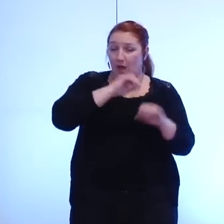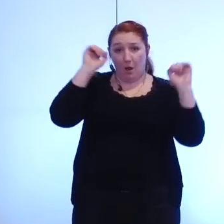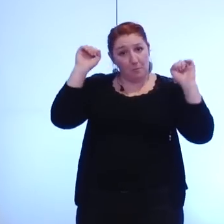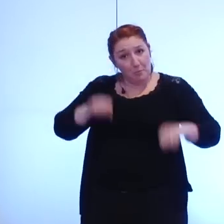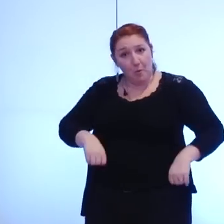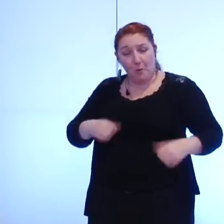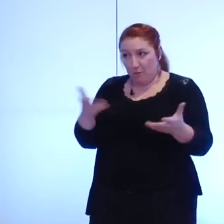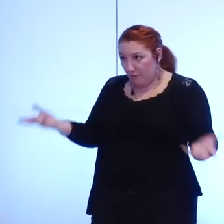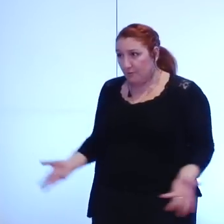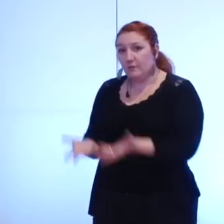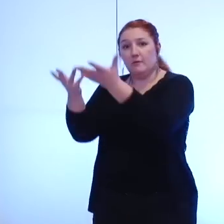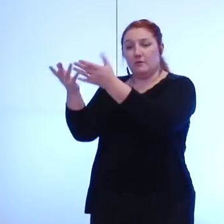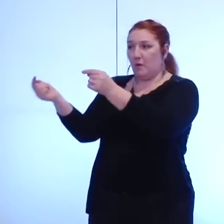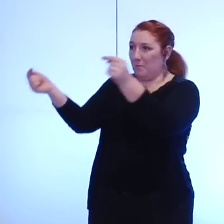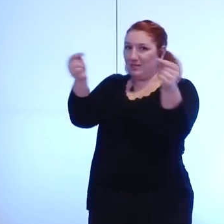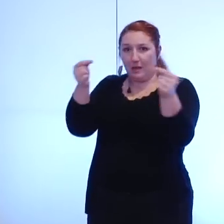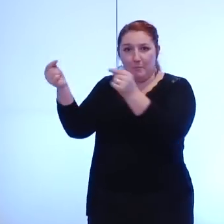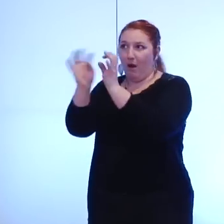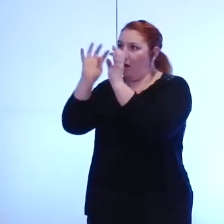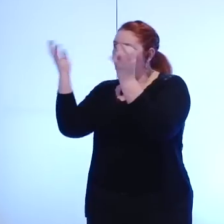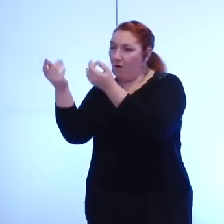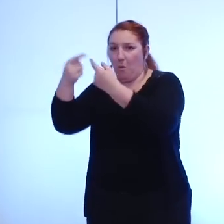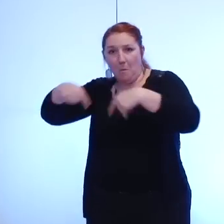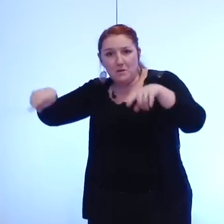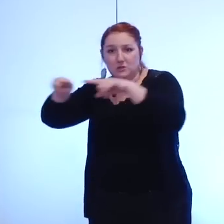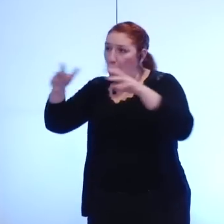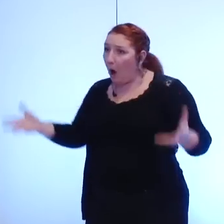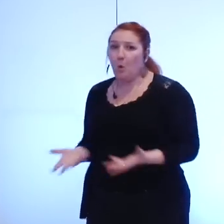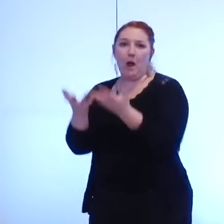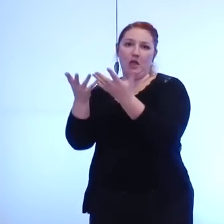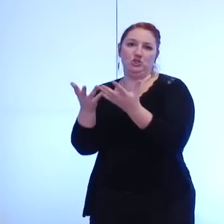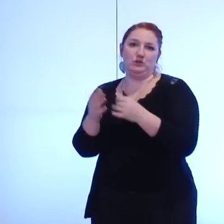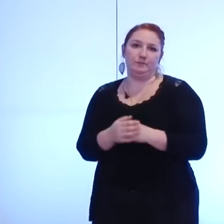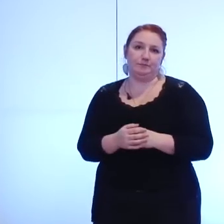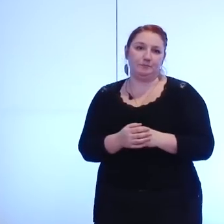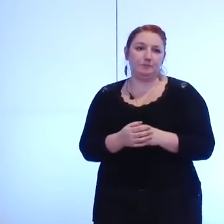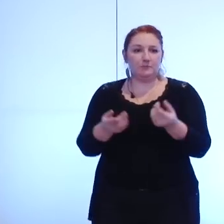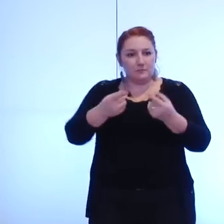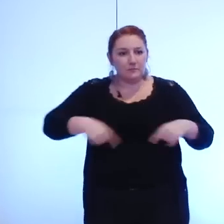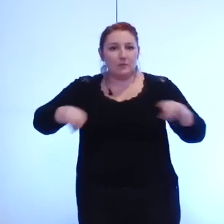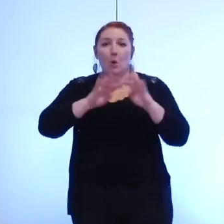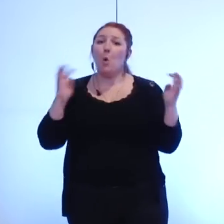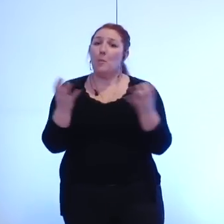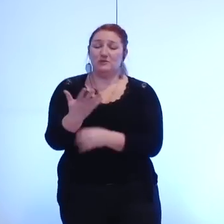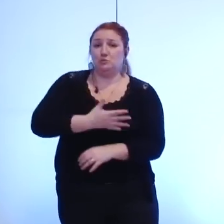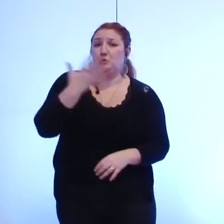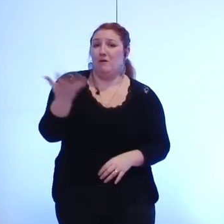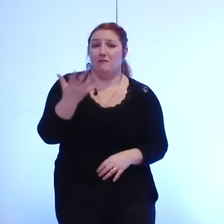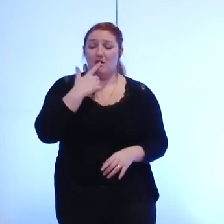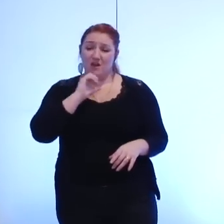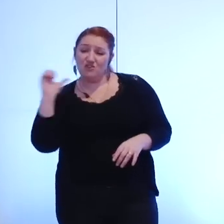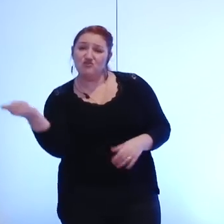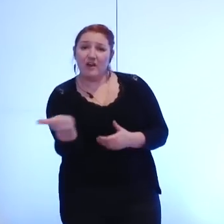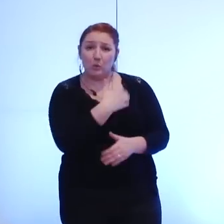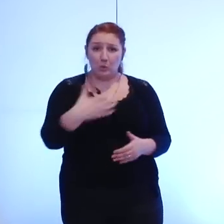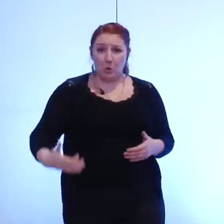processus délibératif aux commissions commissions qui permettent à toutes les communes d'être associées à la construction des politiques